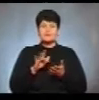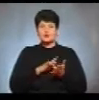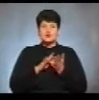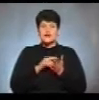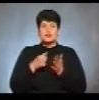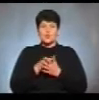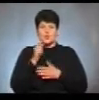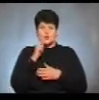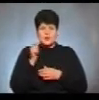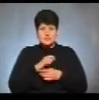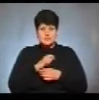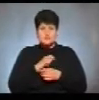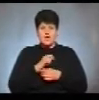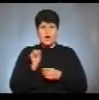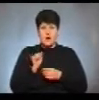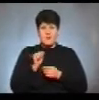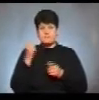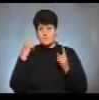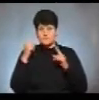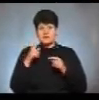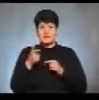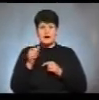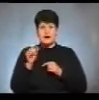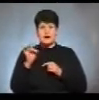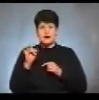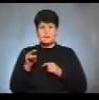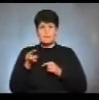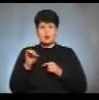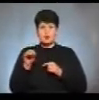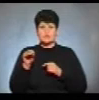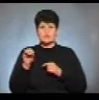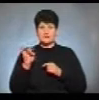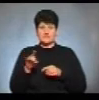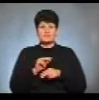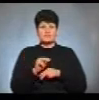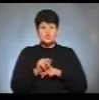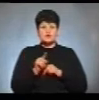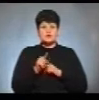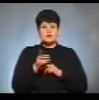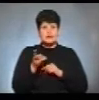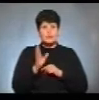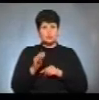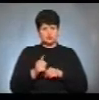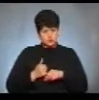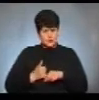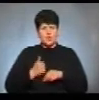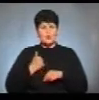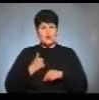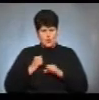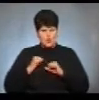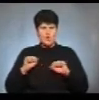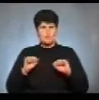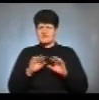України», а мультфільм – це «Гаррі Поттер». «Гаррі Поттер щисть, що треба бути хороблим, ніколи не